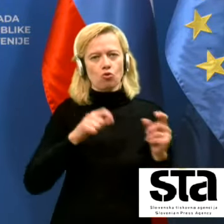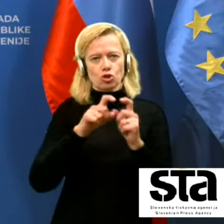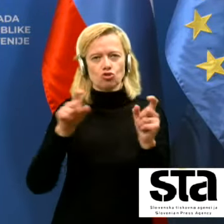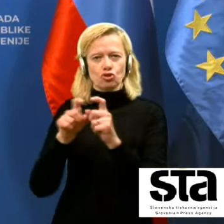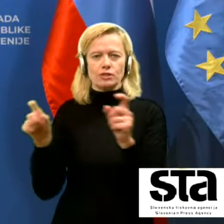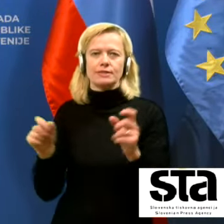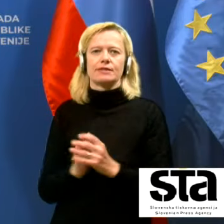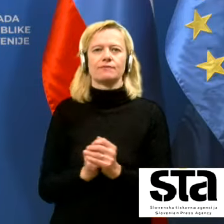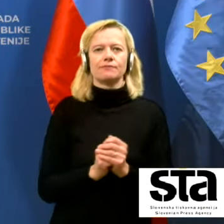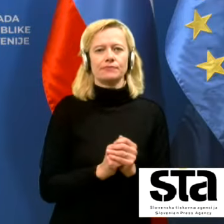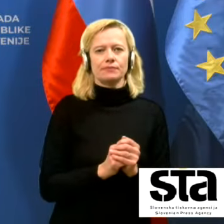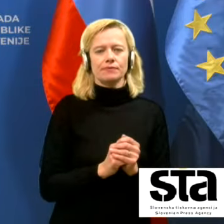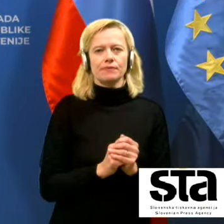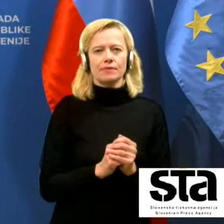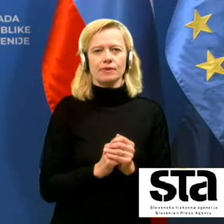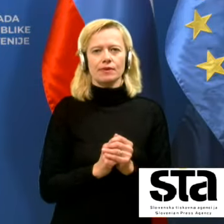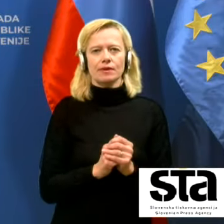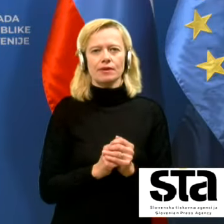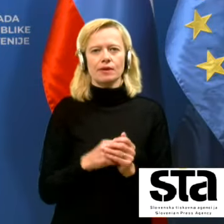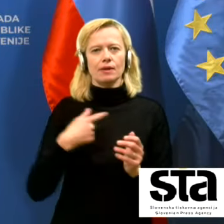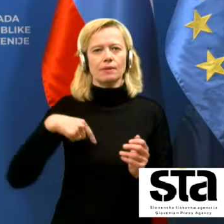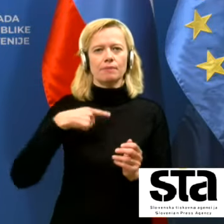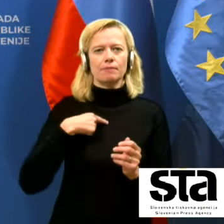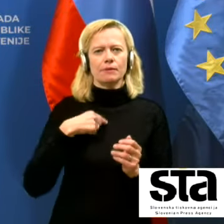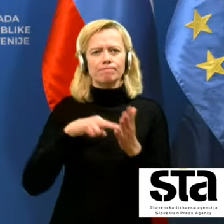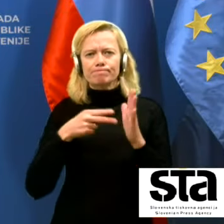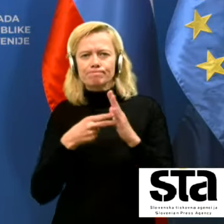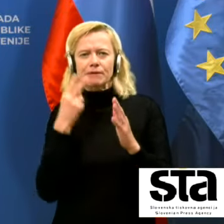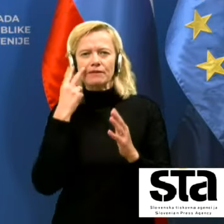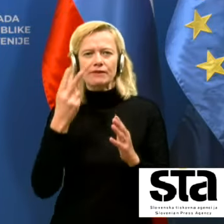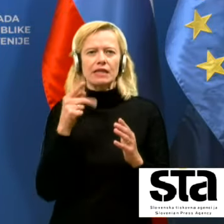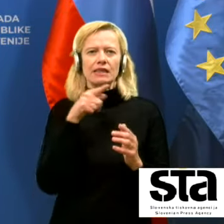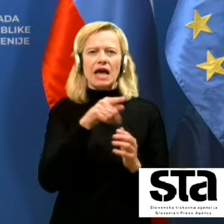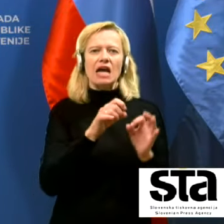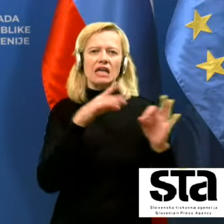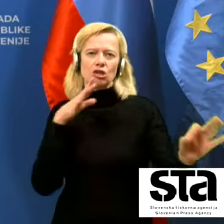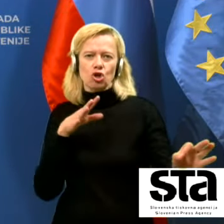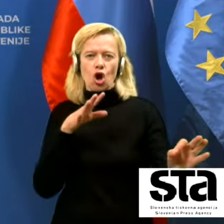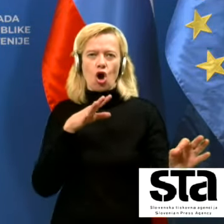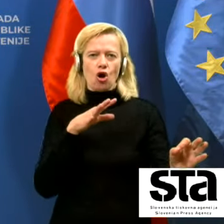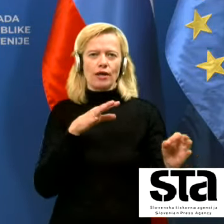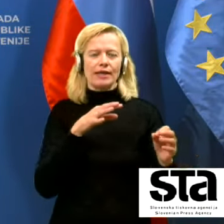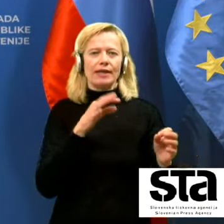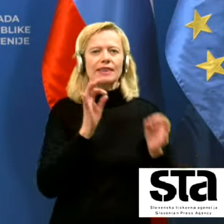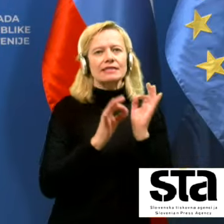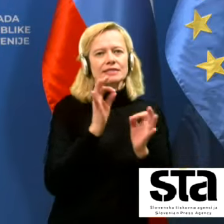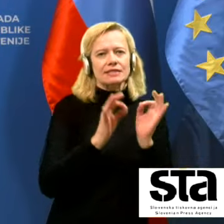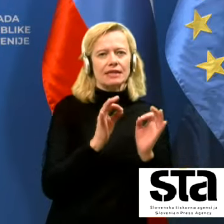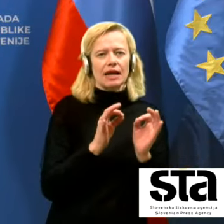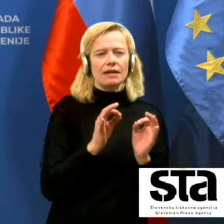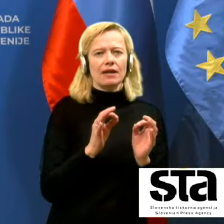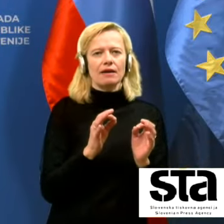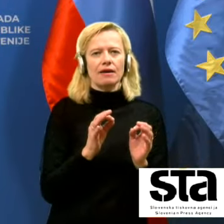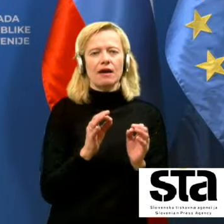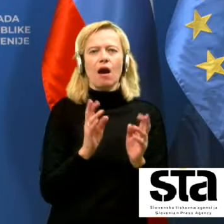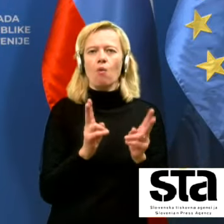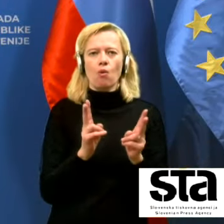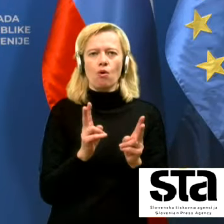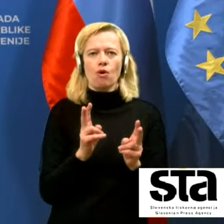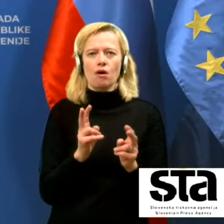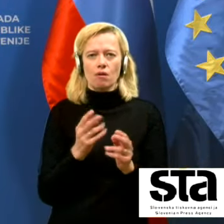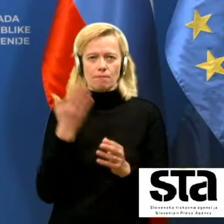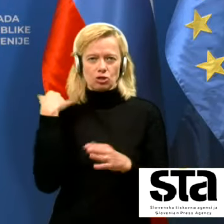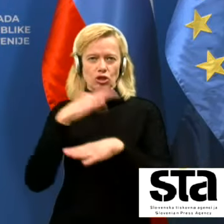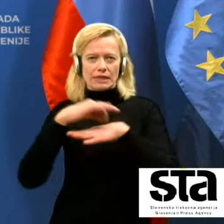Zdaj mi smo predvidli to hitro testiranje na način, da smo v prejšnjem tednu dali